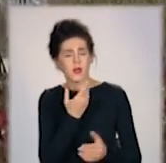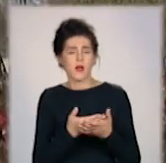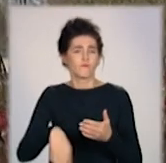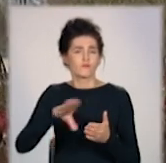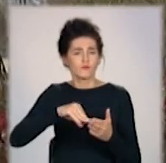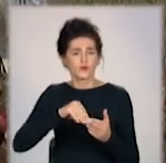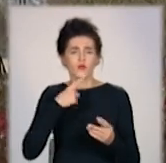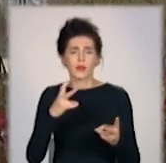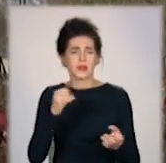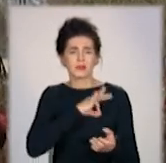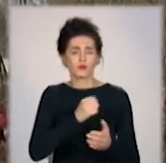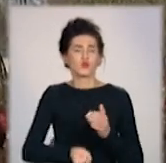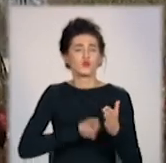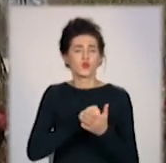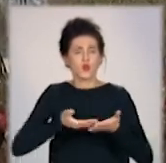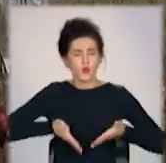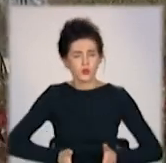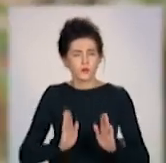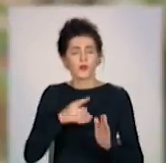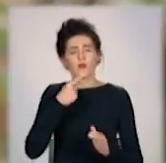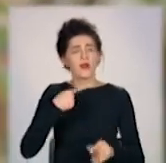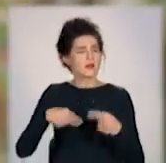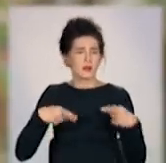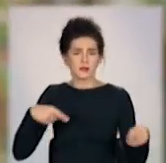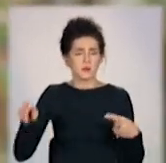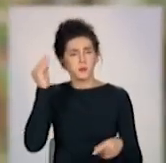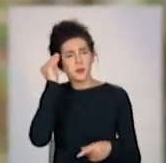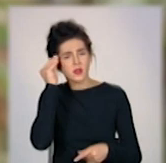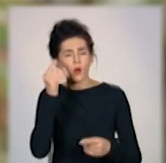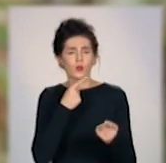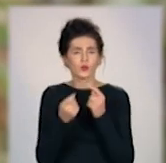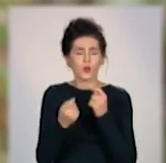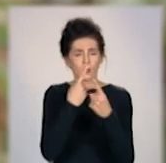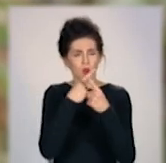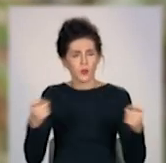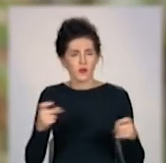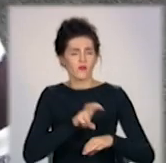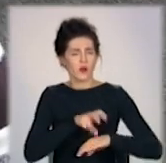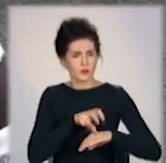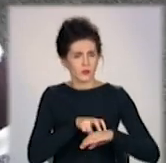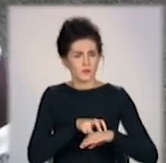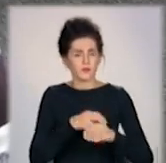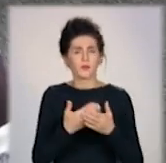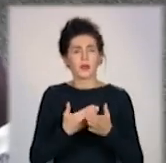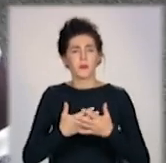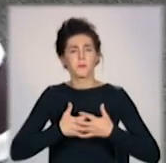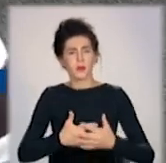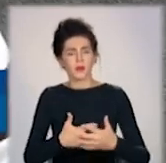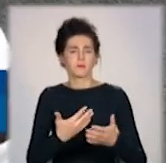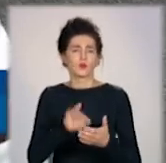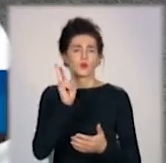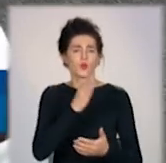не вживають до самого різдва. Однак говіти деяким вірянам треба з обережністю, попереджають лікарі. Беременним, жінам з